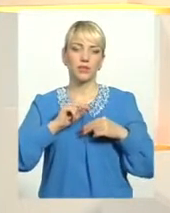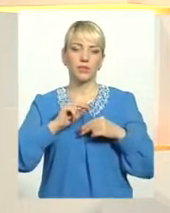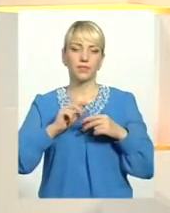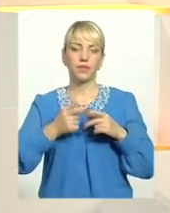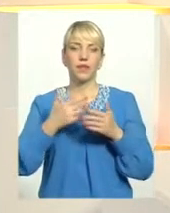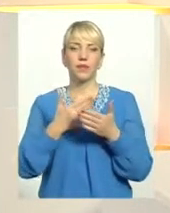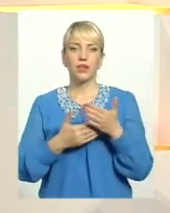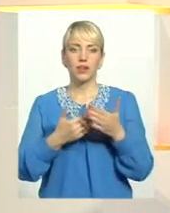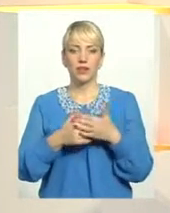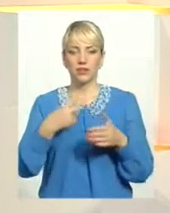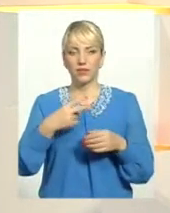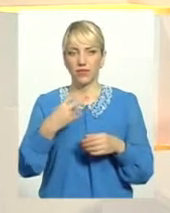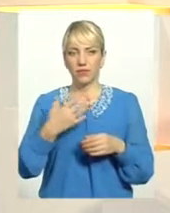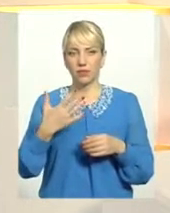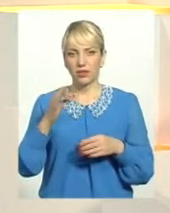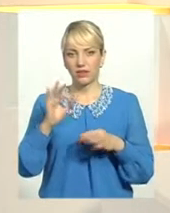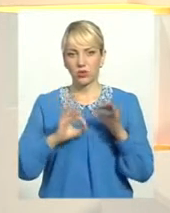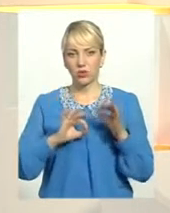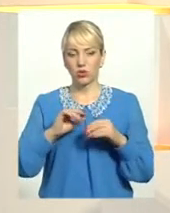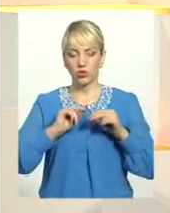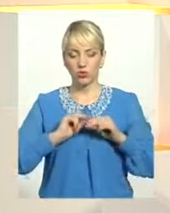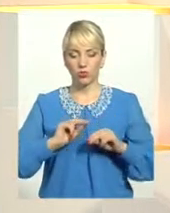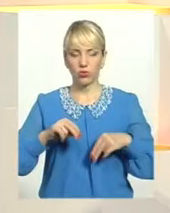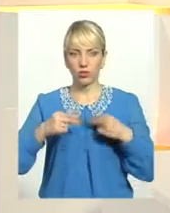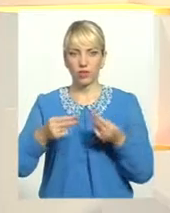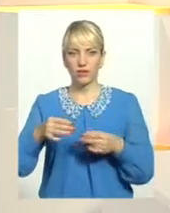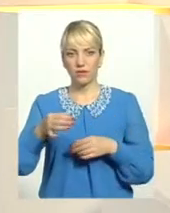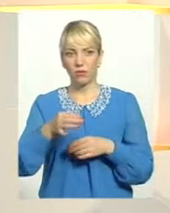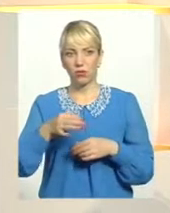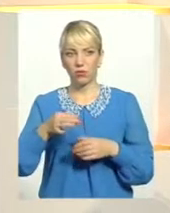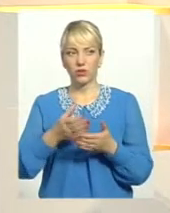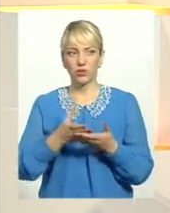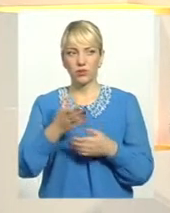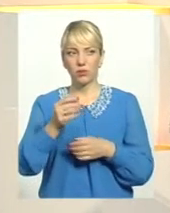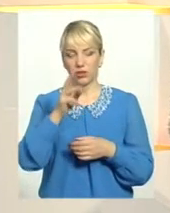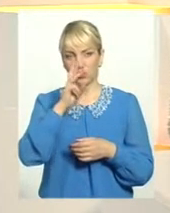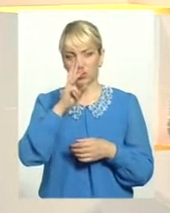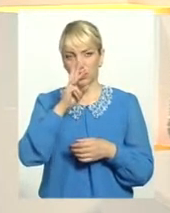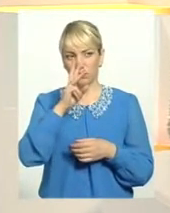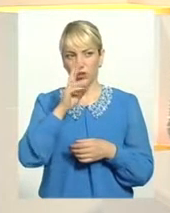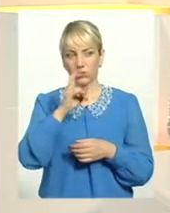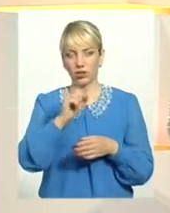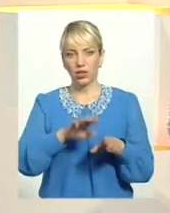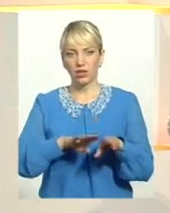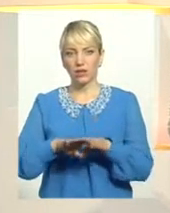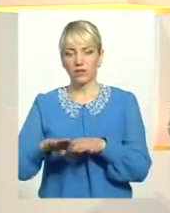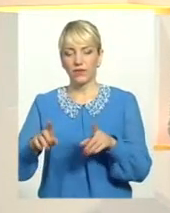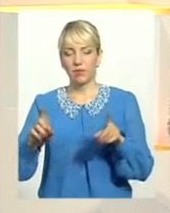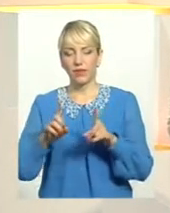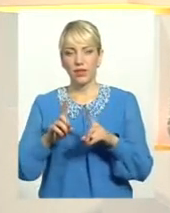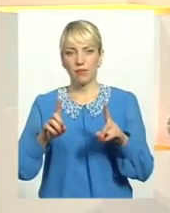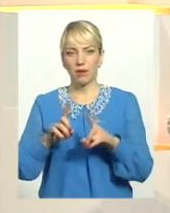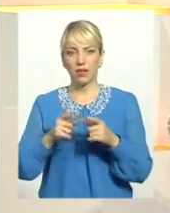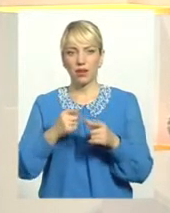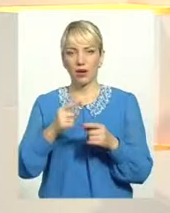приблизно десь біля 25% роботодавців в області, виплачують заробітну плату на рівні мінімальної або ж